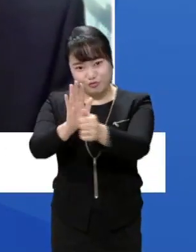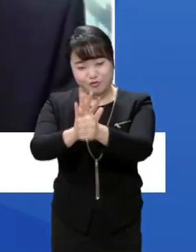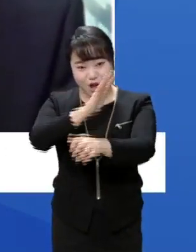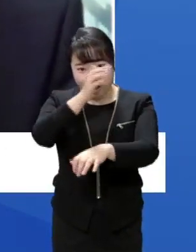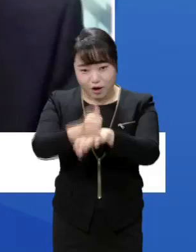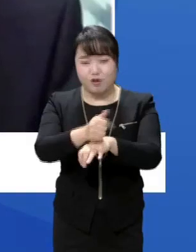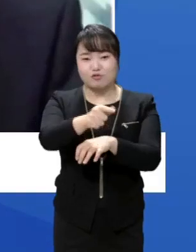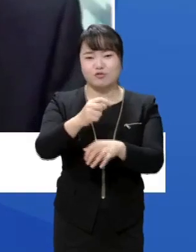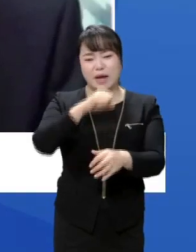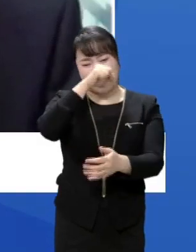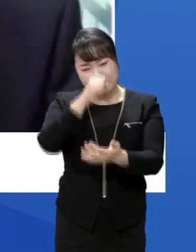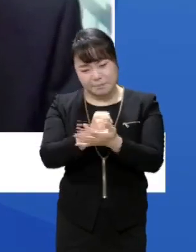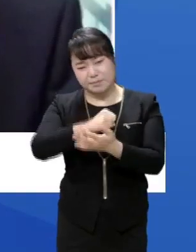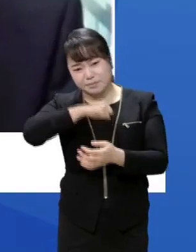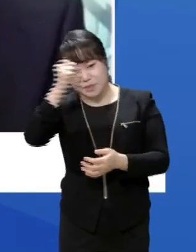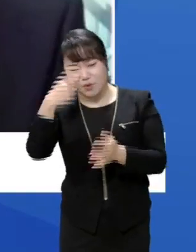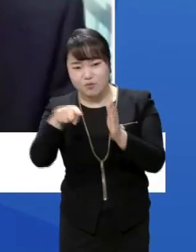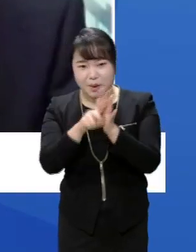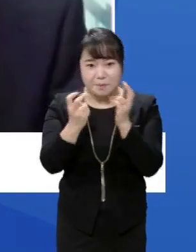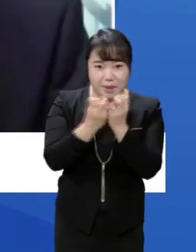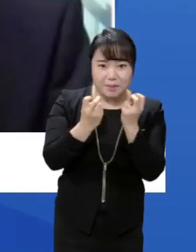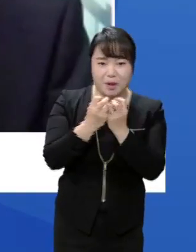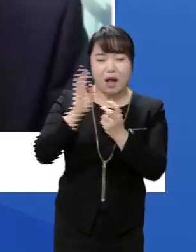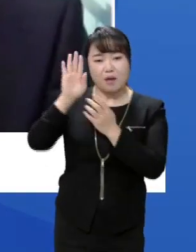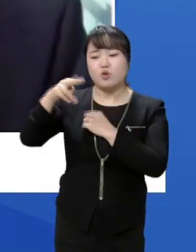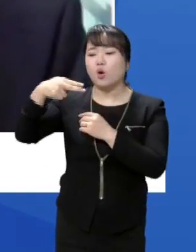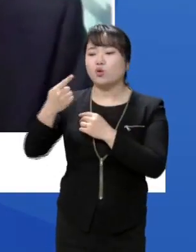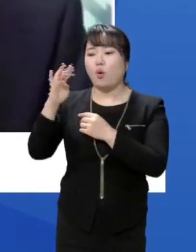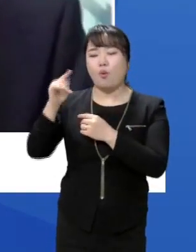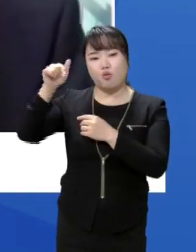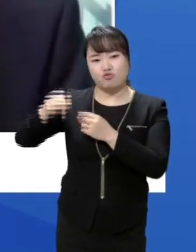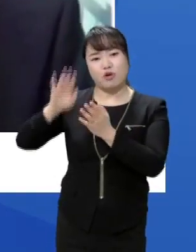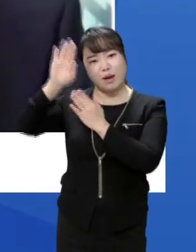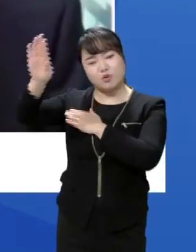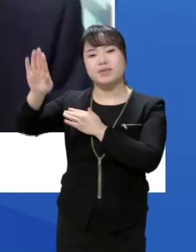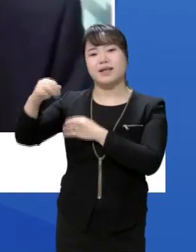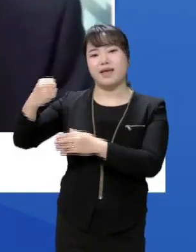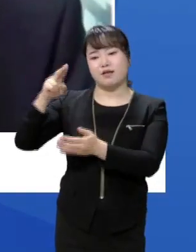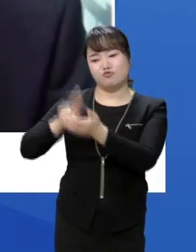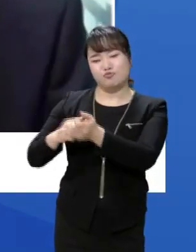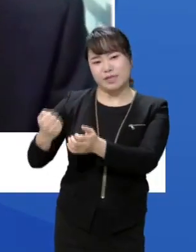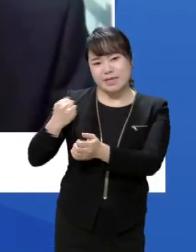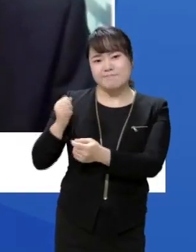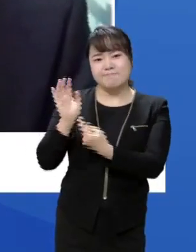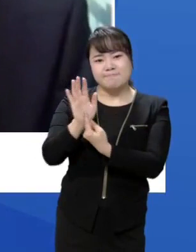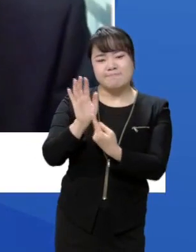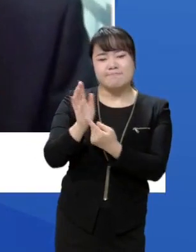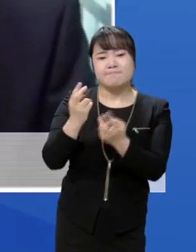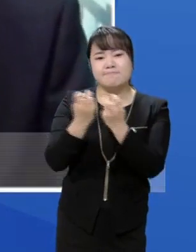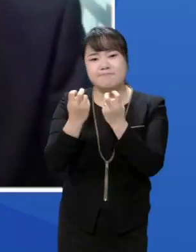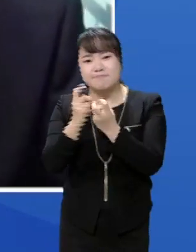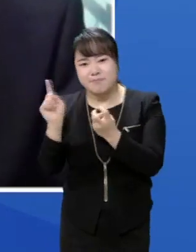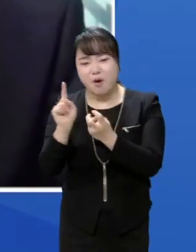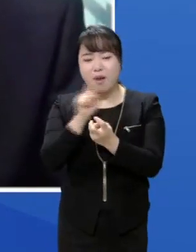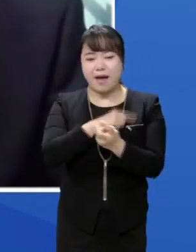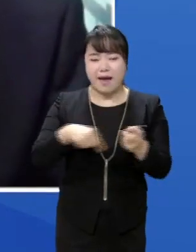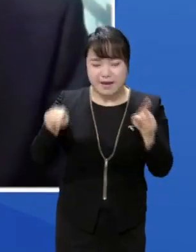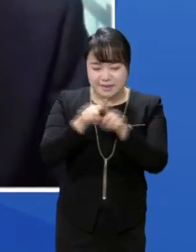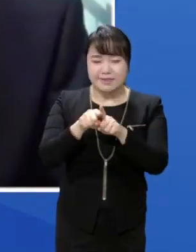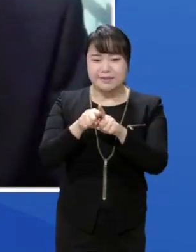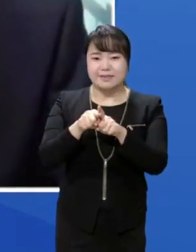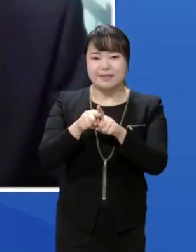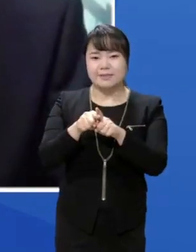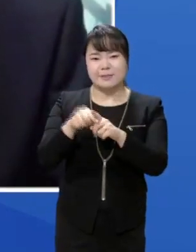제대로 평가될 수 있을 것인가 도봉의 잠재적 미래를 어떻게 평가할 것인가를 가지고 함께 협력을 해야 됩니다. 저는